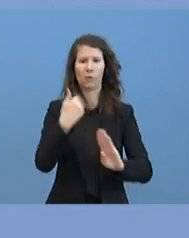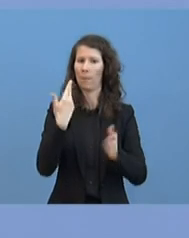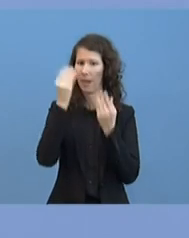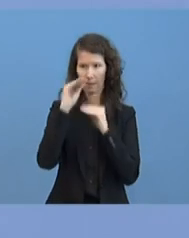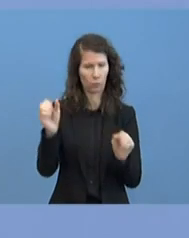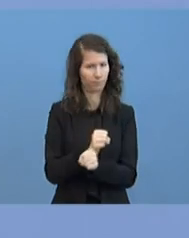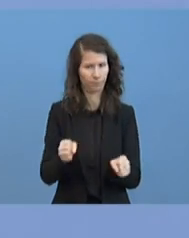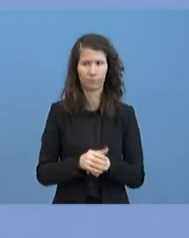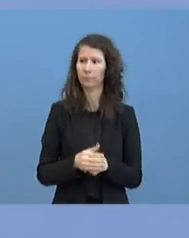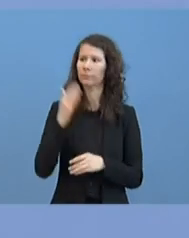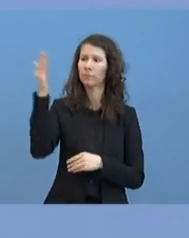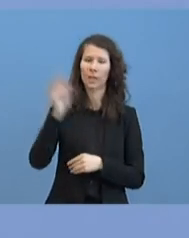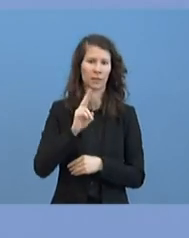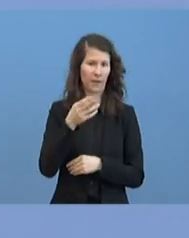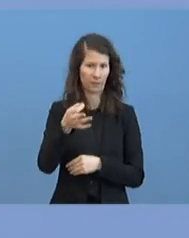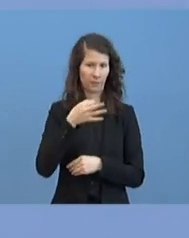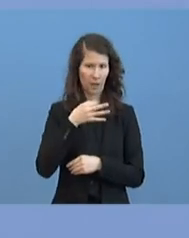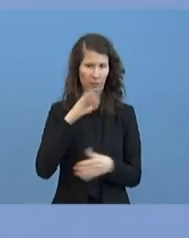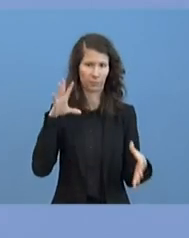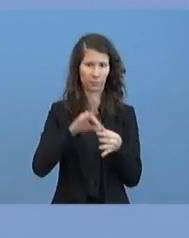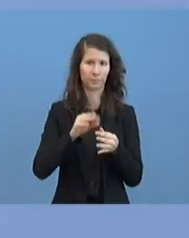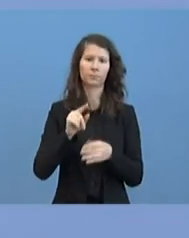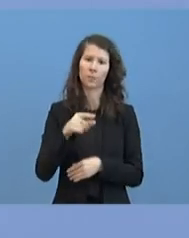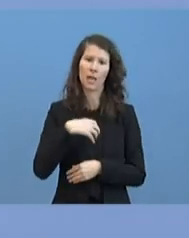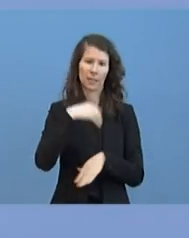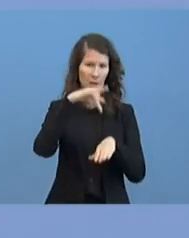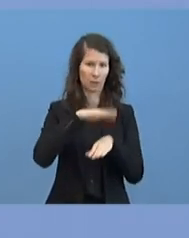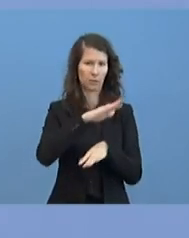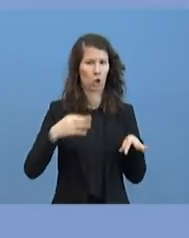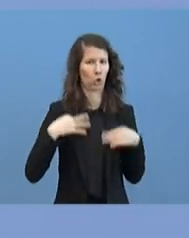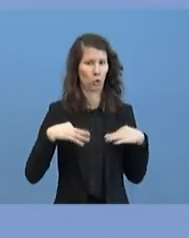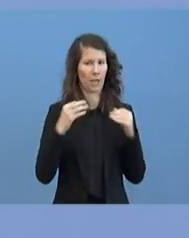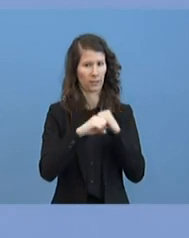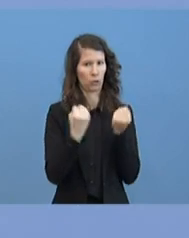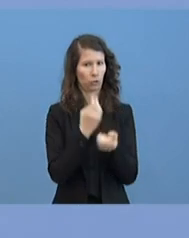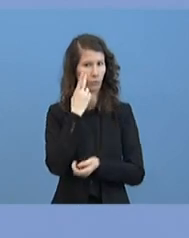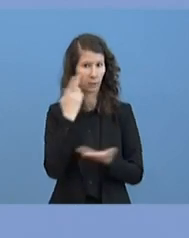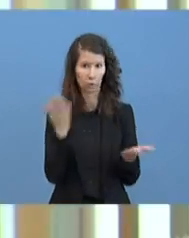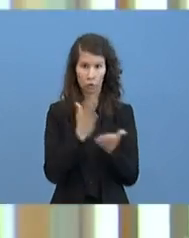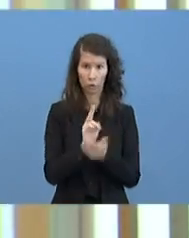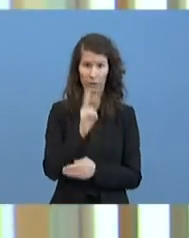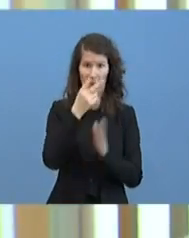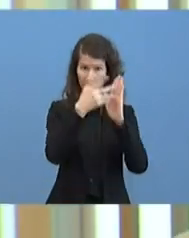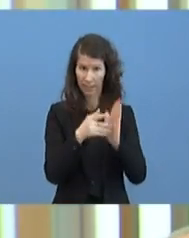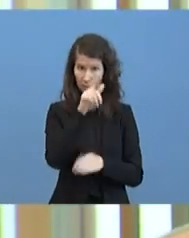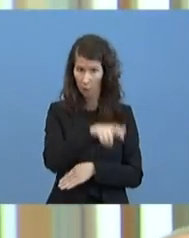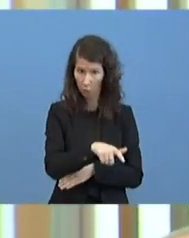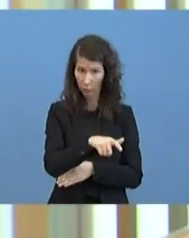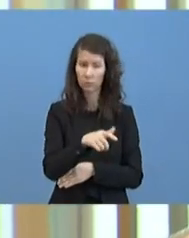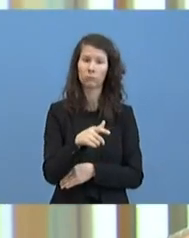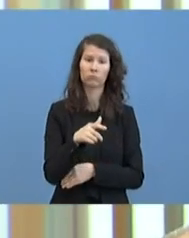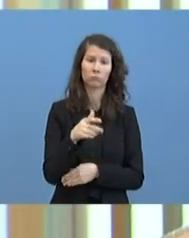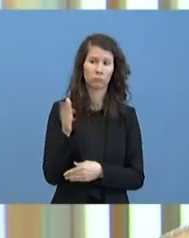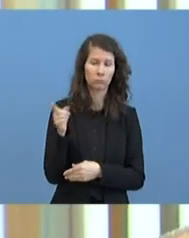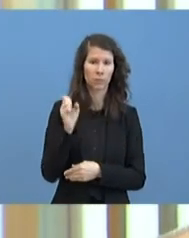anschließen darf, kurz verbindet sich mit dem Gesundheitszustand der Kanzlerin. Gab es schon einen zweiten Test? Und können Sie vielleicht sagen, wie lange die